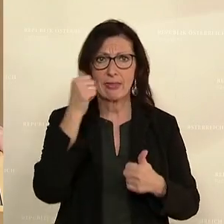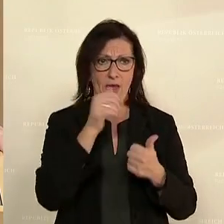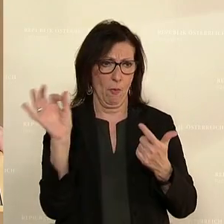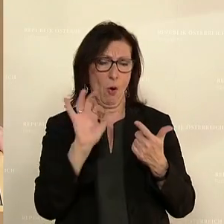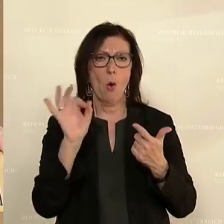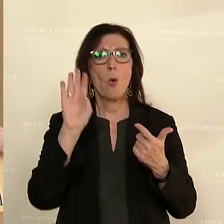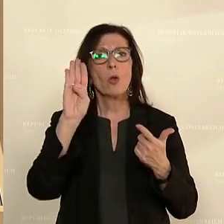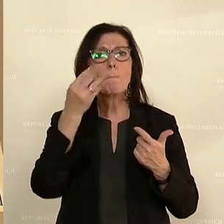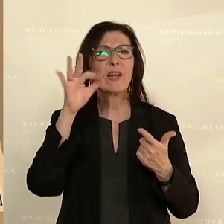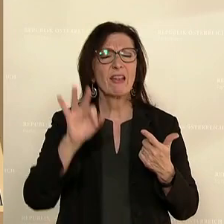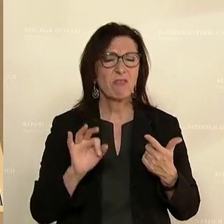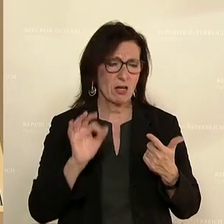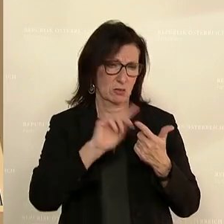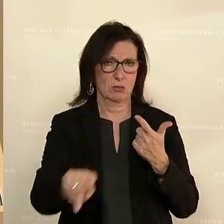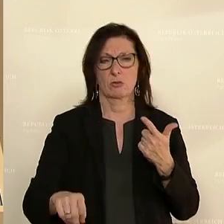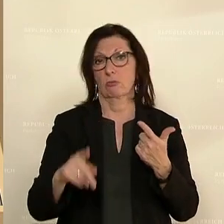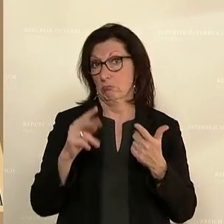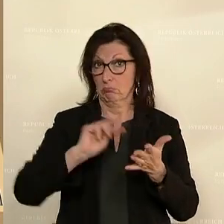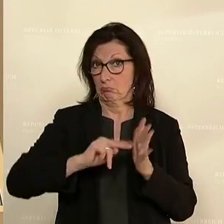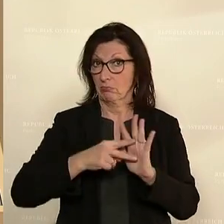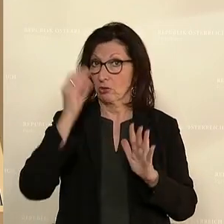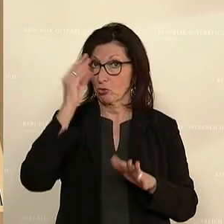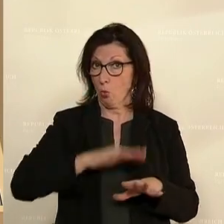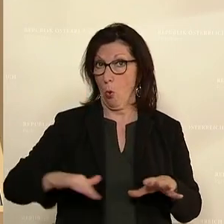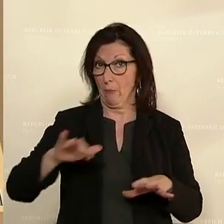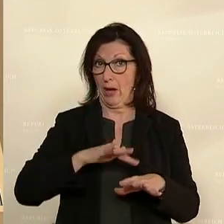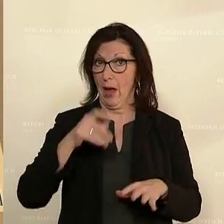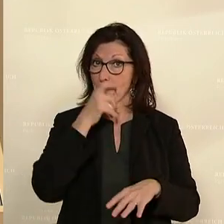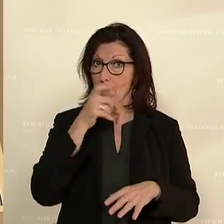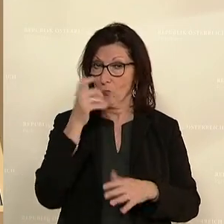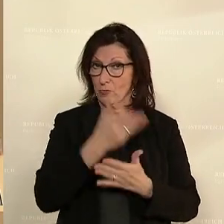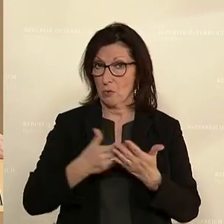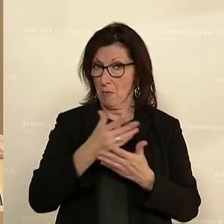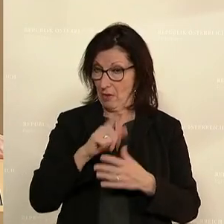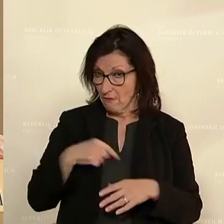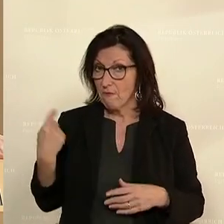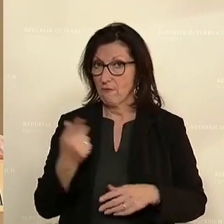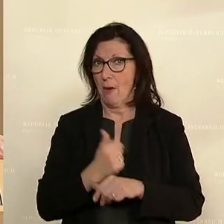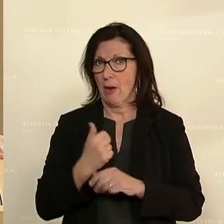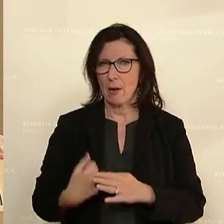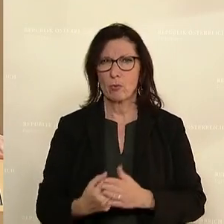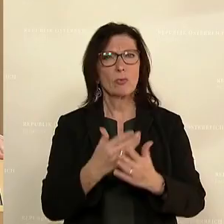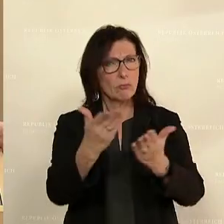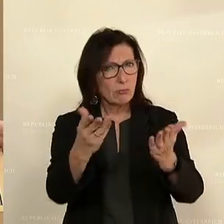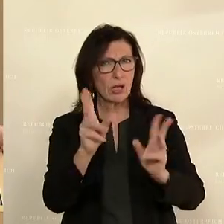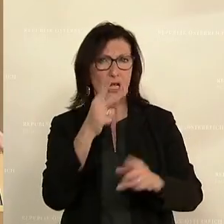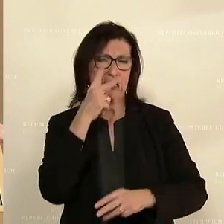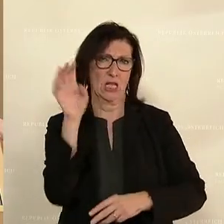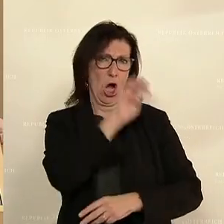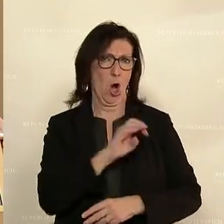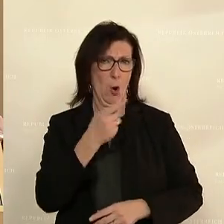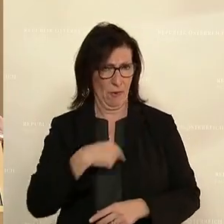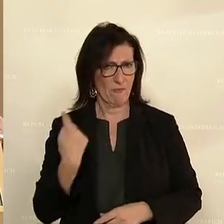Burkina Faso, wo wir zum Beispiel das technische Schulwesen und die Berufsbildung unterstützen. Sie sehen, wir nehmen unsere Verantwortung in Europa,